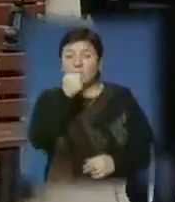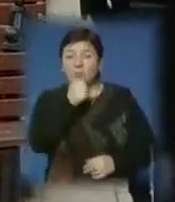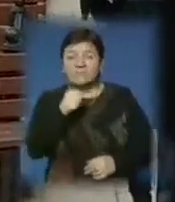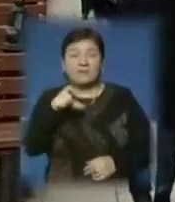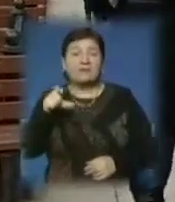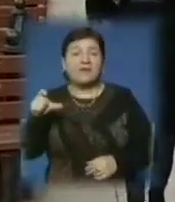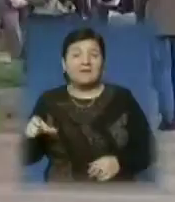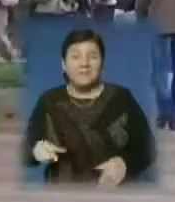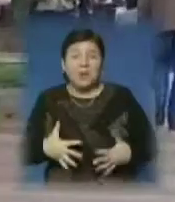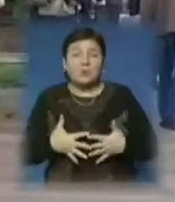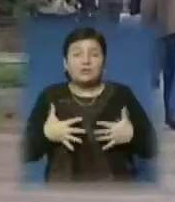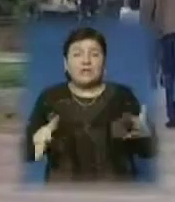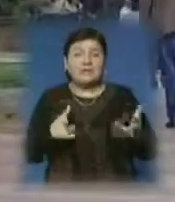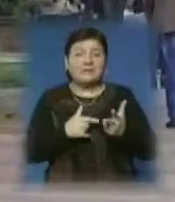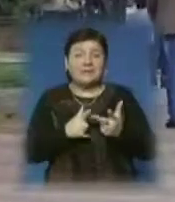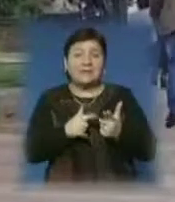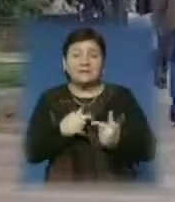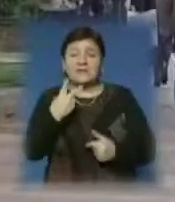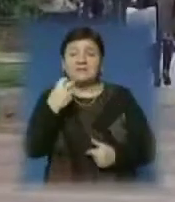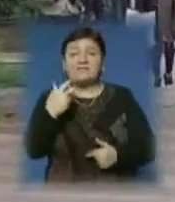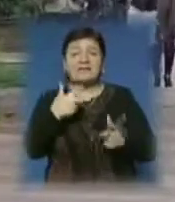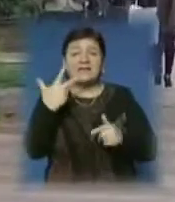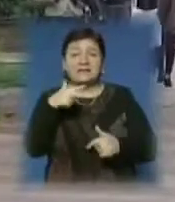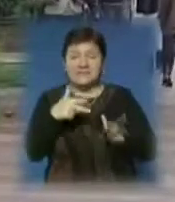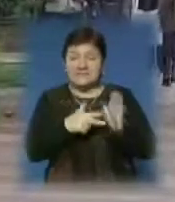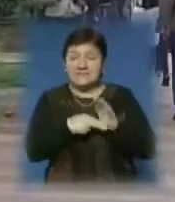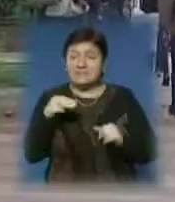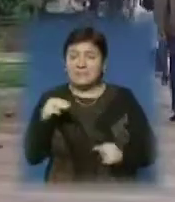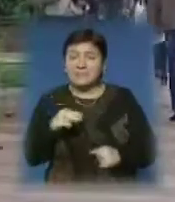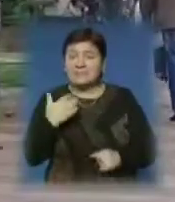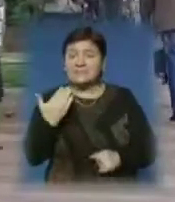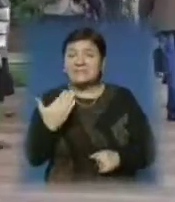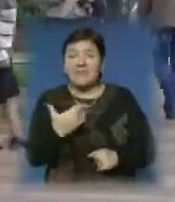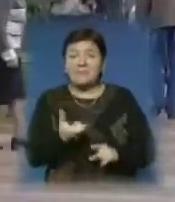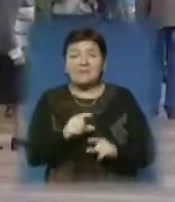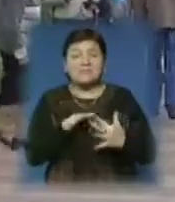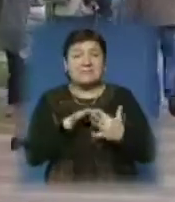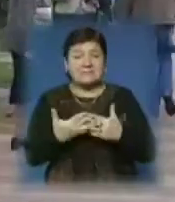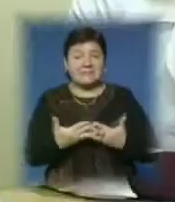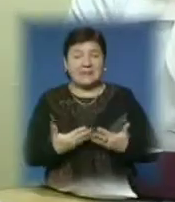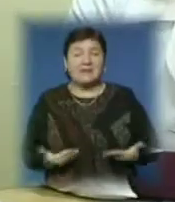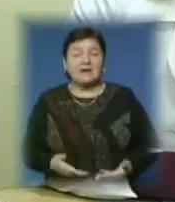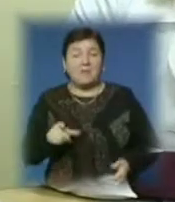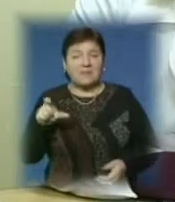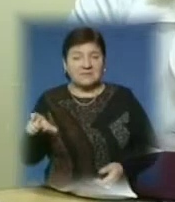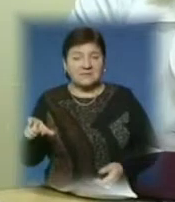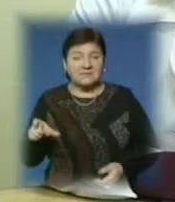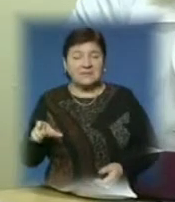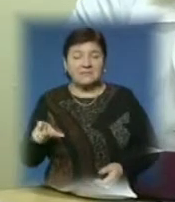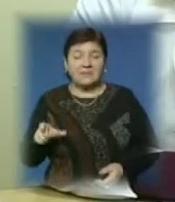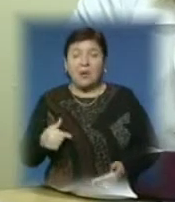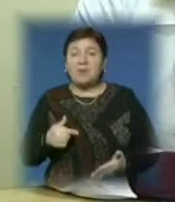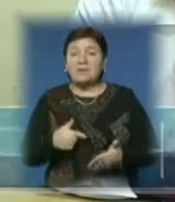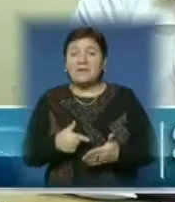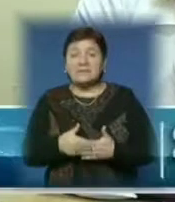людей із діагнозом ожиріння налічувалося 238 тисяч. Із них більшість – сільські мешканці. «В місті люди